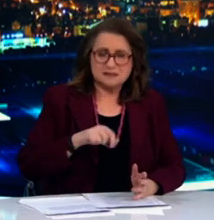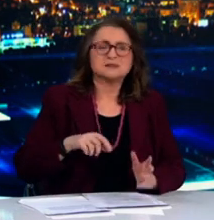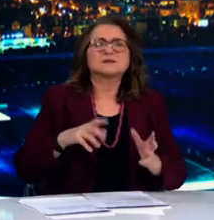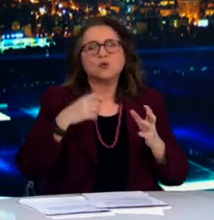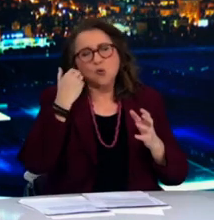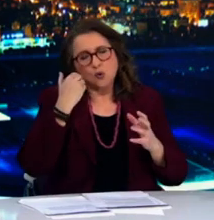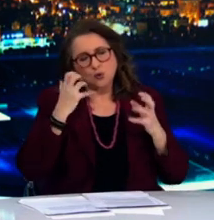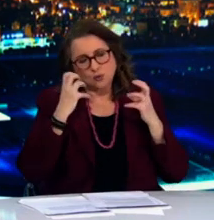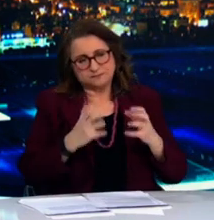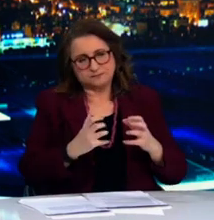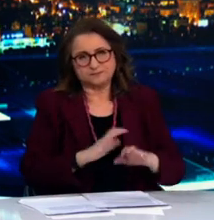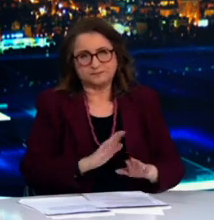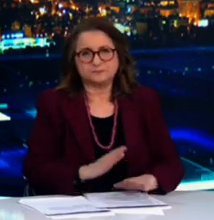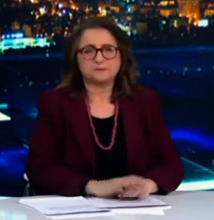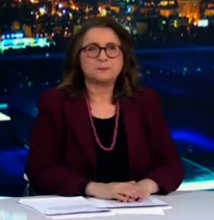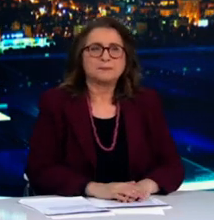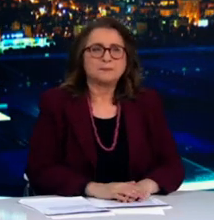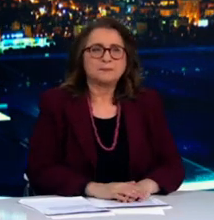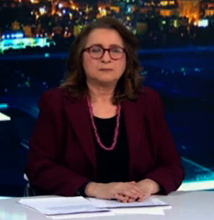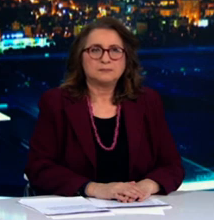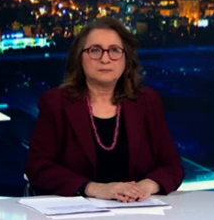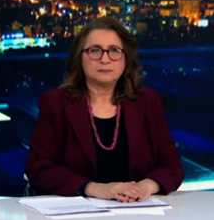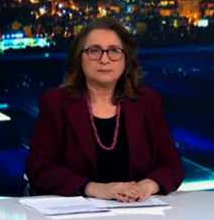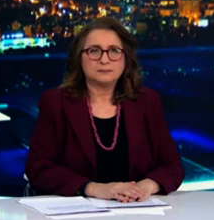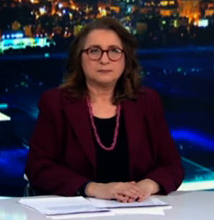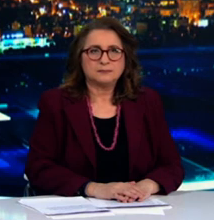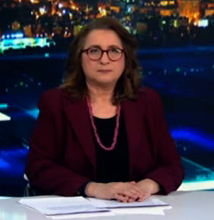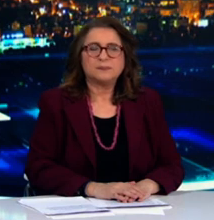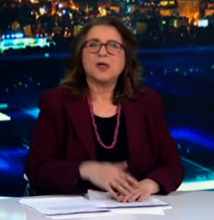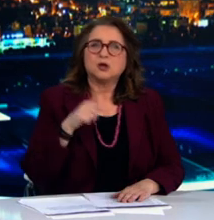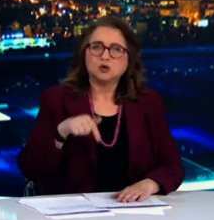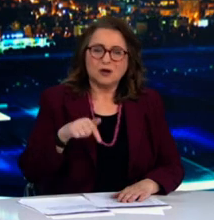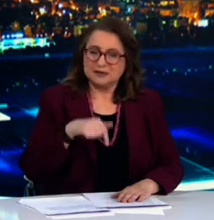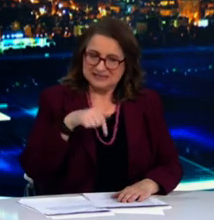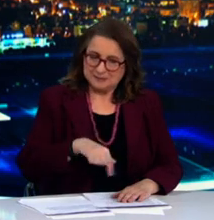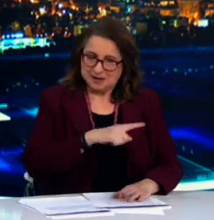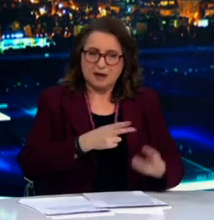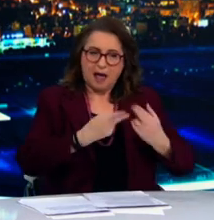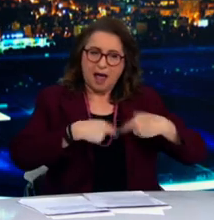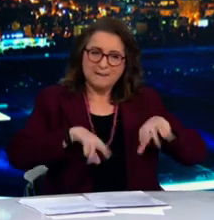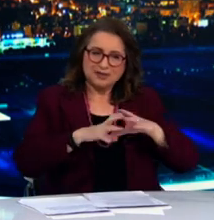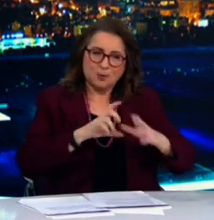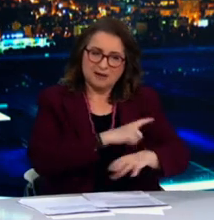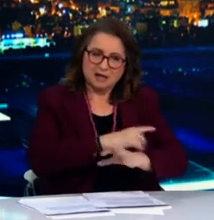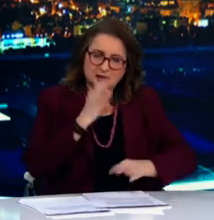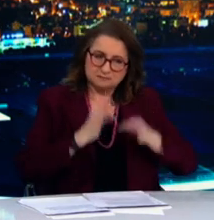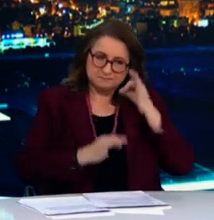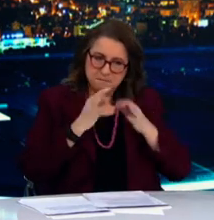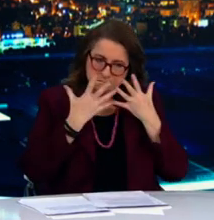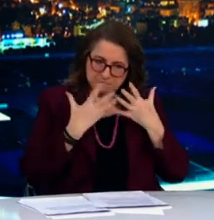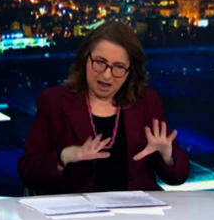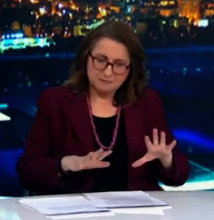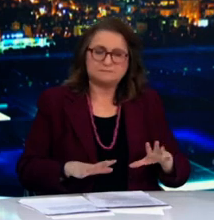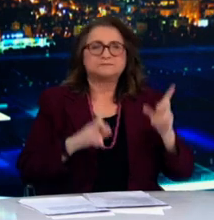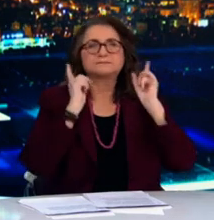Όσον αφορά τώρα στα μέτρα που ισχύουν σε συνέχεια της σημερινής συνεδρίας της Επιτροπής των Λοιμωξιολόγων αποφάσιξαν τα εξής